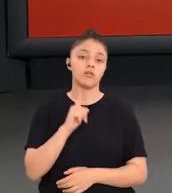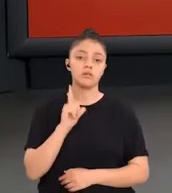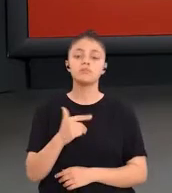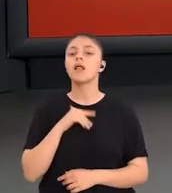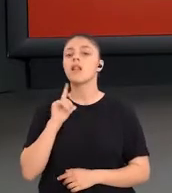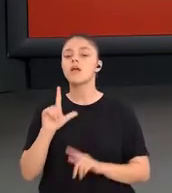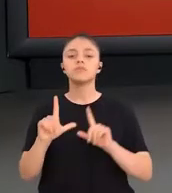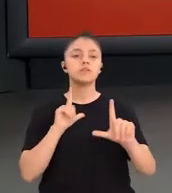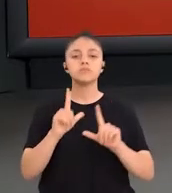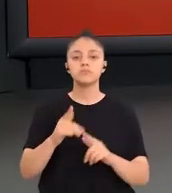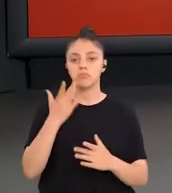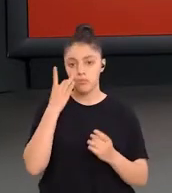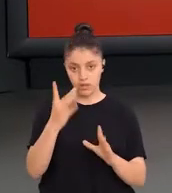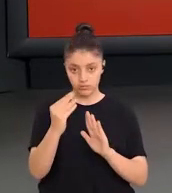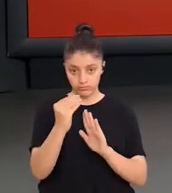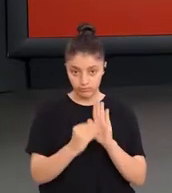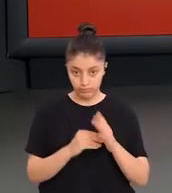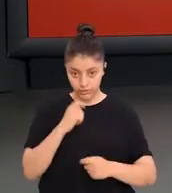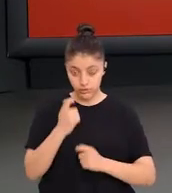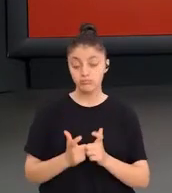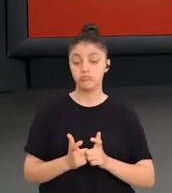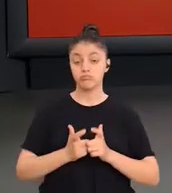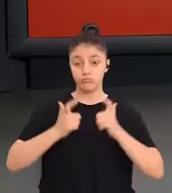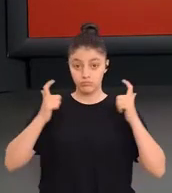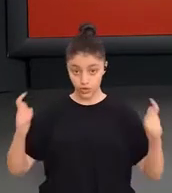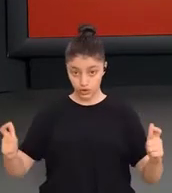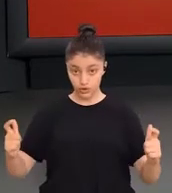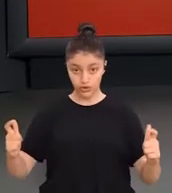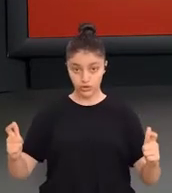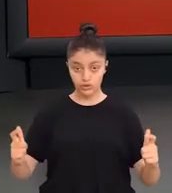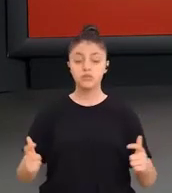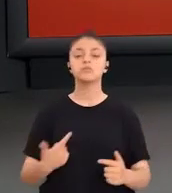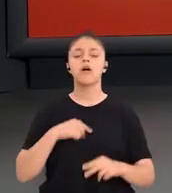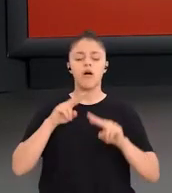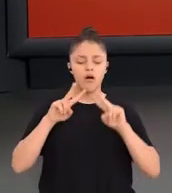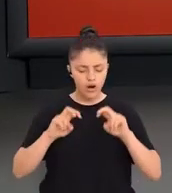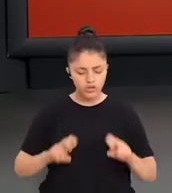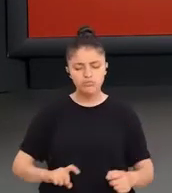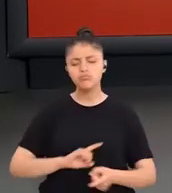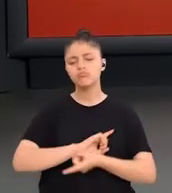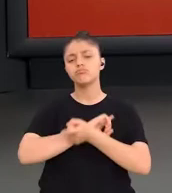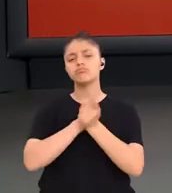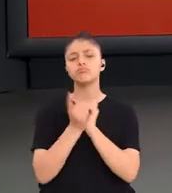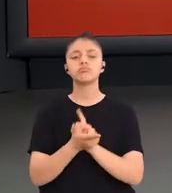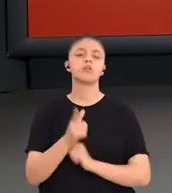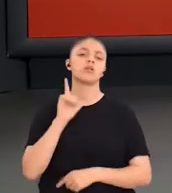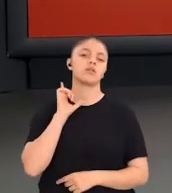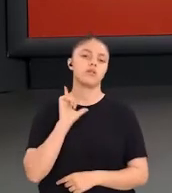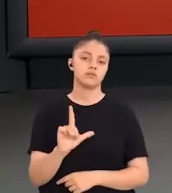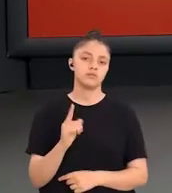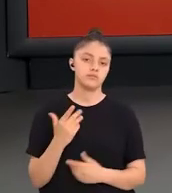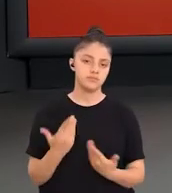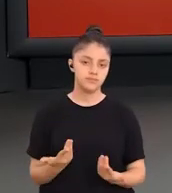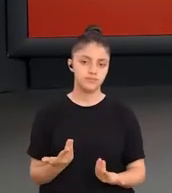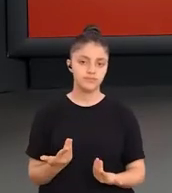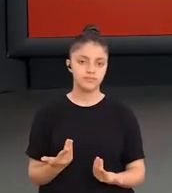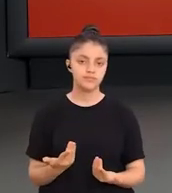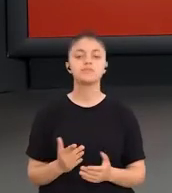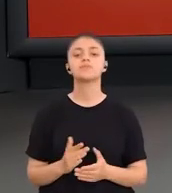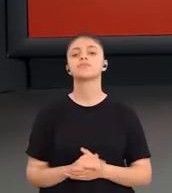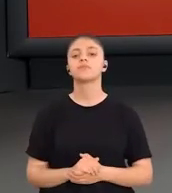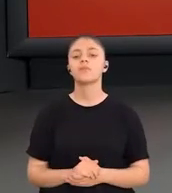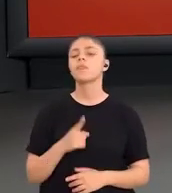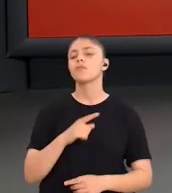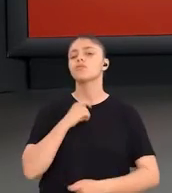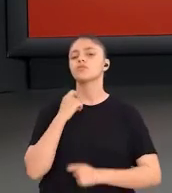Bir ihtiyaç belirleme süreci oldukça kapsamlı, yine bir dizi araştırma etkinliğini gerektiren bir adımdır.